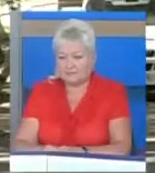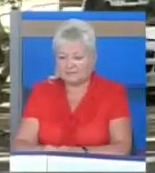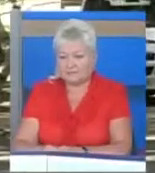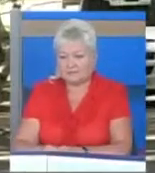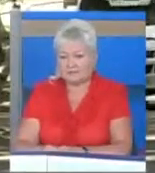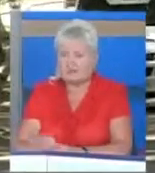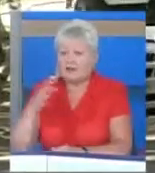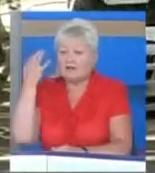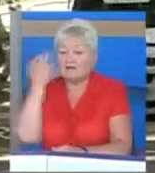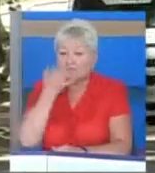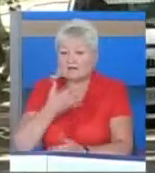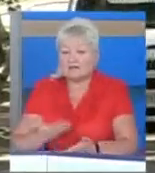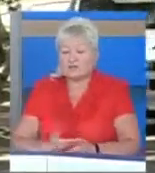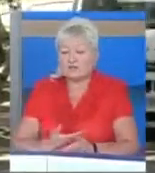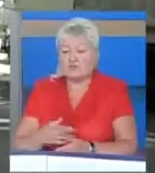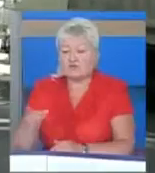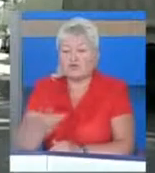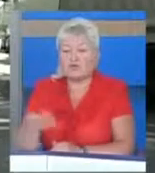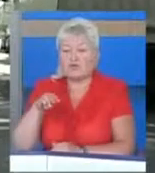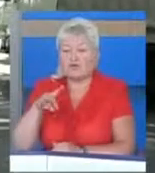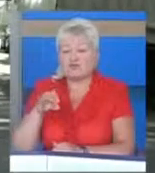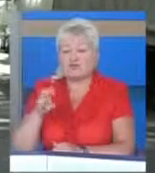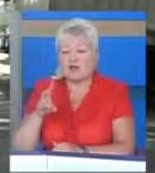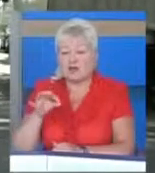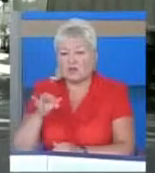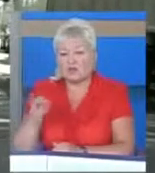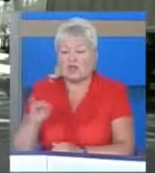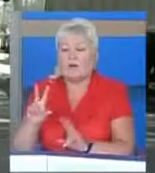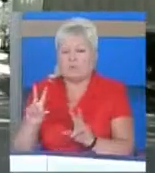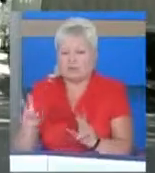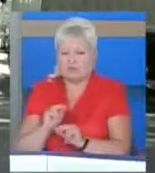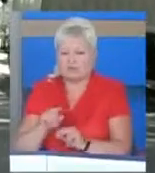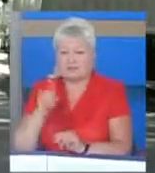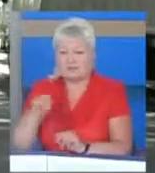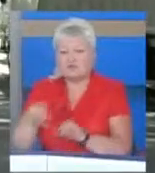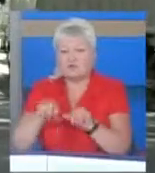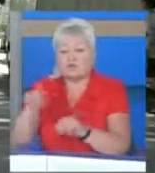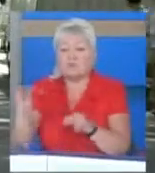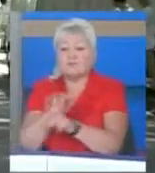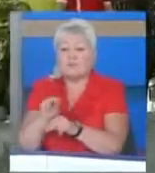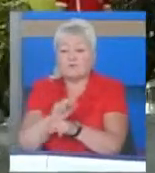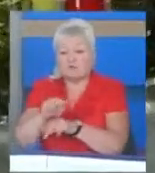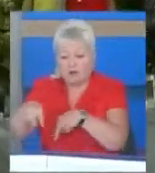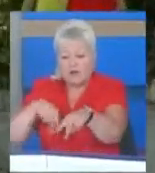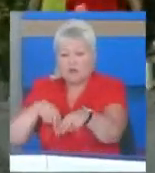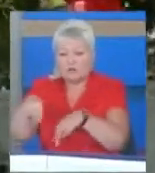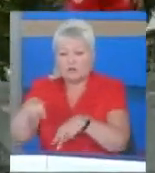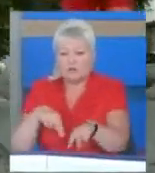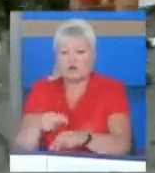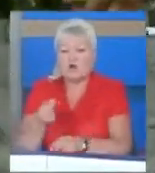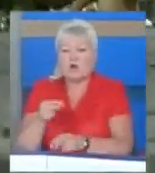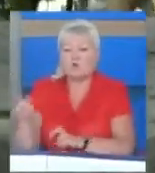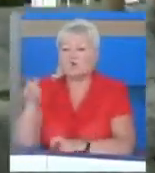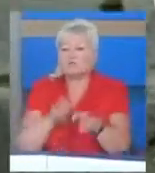Незрячим, які живуть у районі Торф'яної, пощастило. Цього року там відремонтували тротуари. Гроші